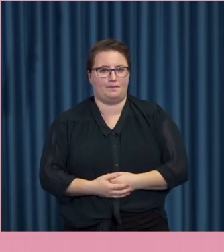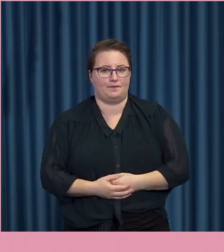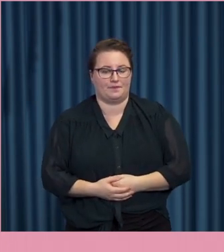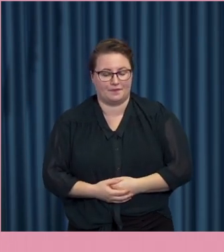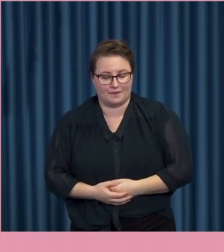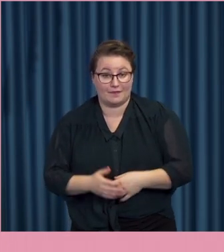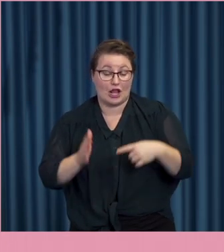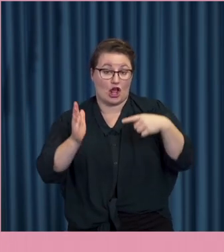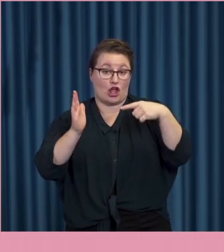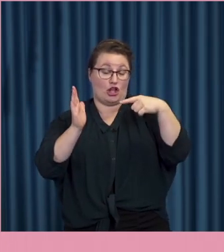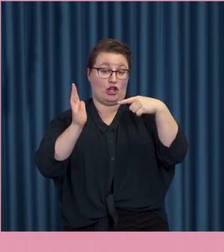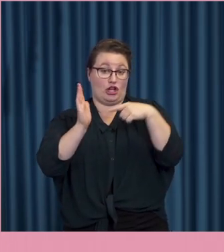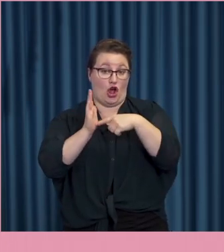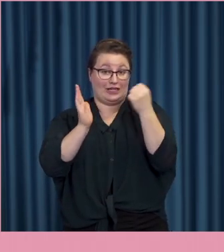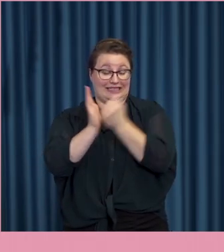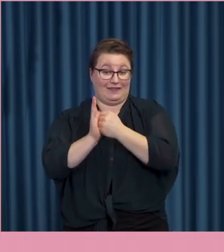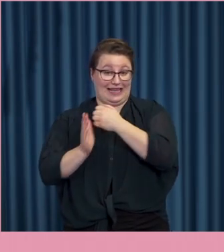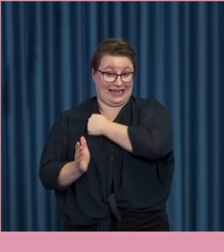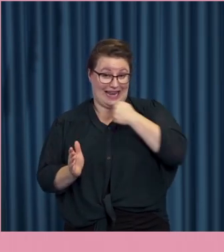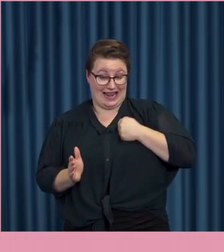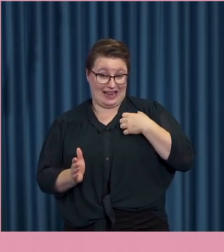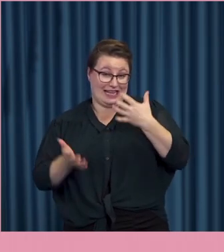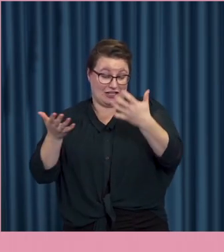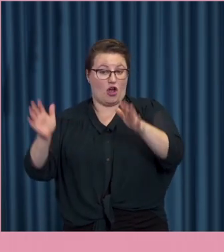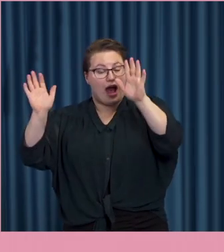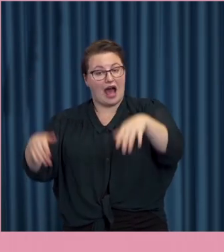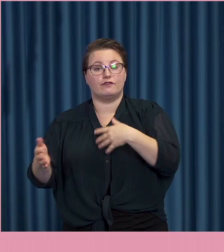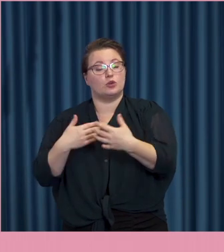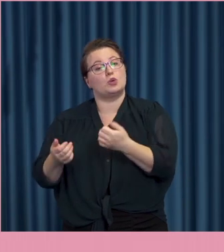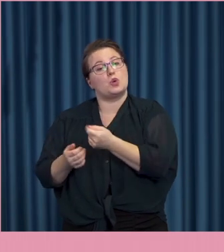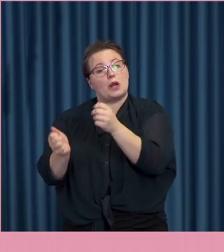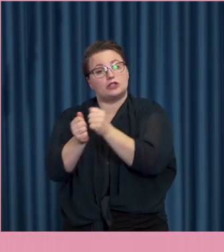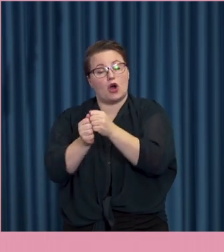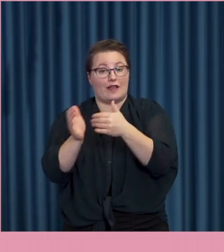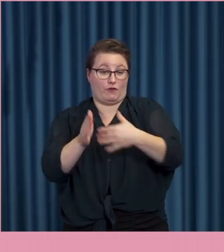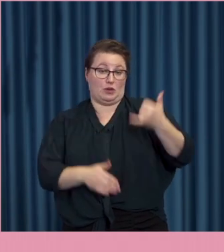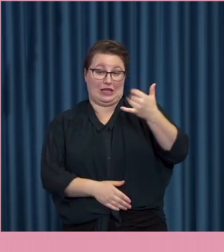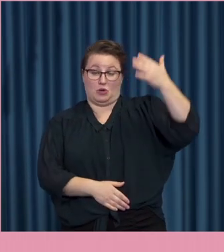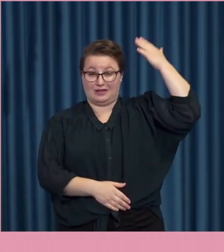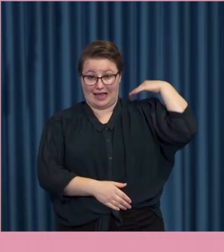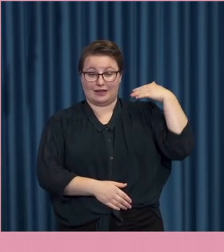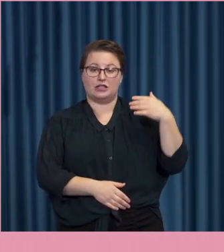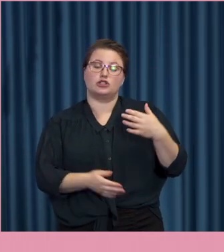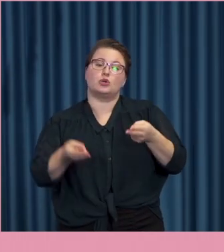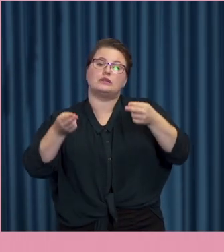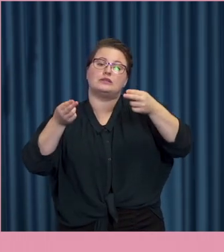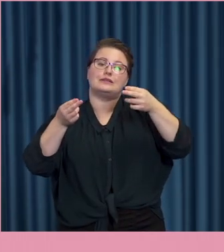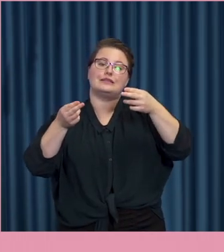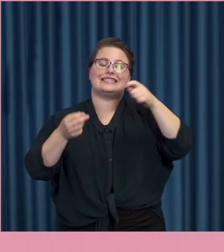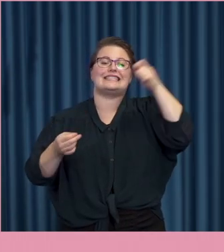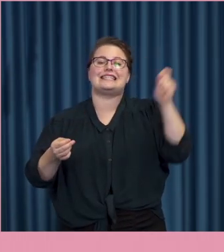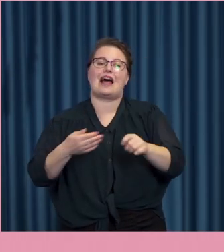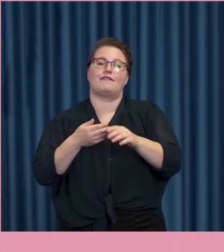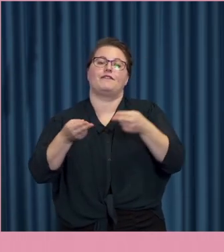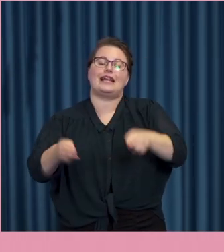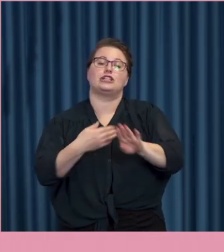Lagstiftaren har gjort saker sedan den här diskussionen började. Så det straffrättsliga skyddet har skärpts. Vi har ett nytt